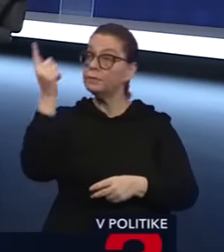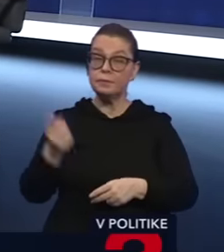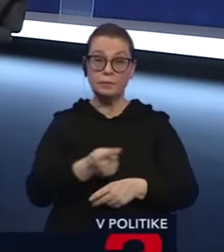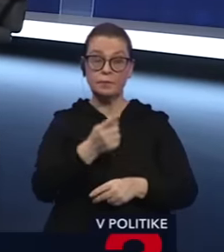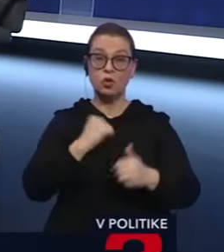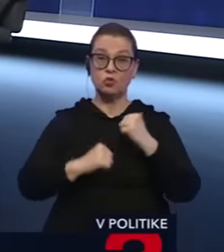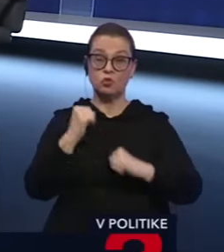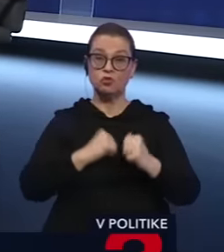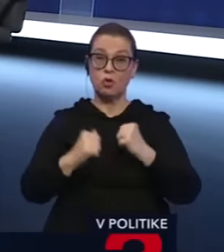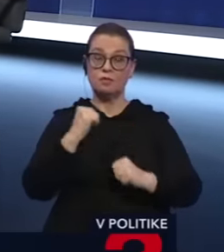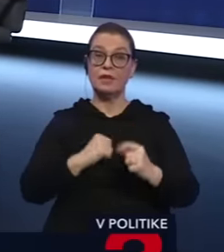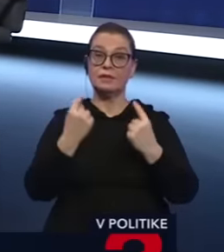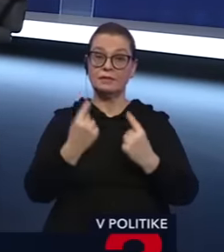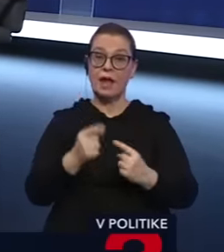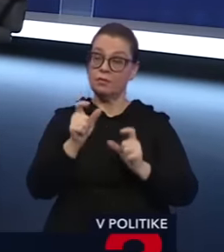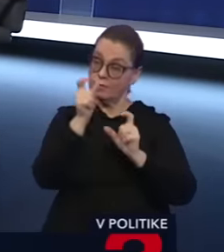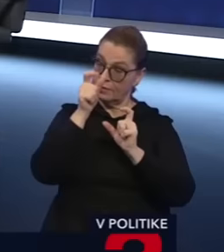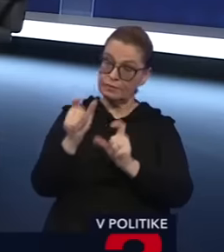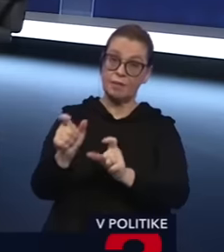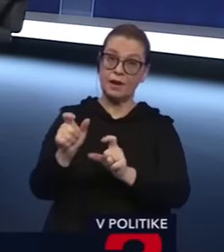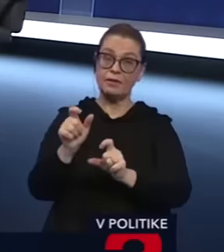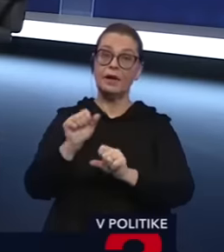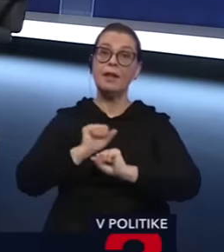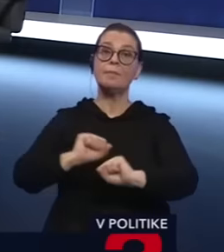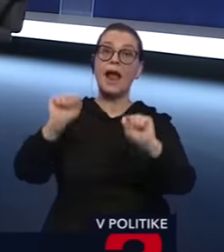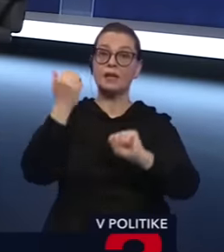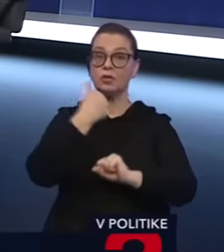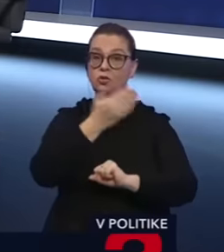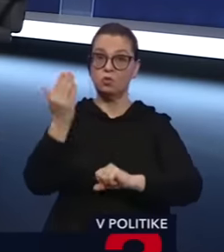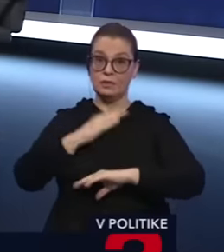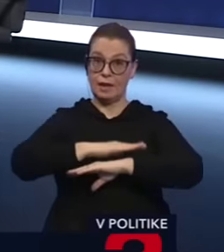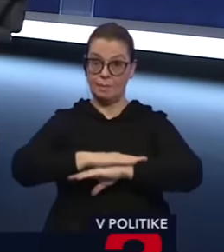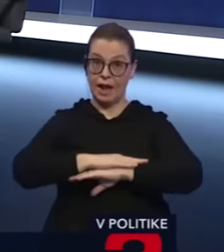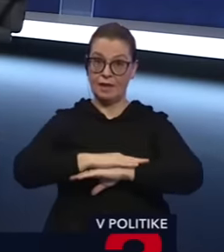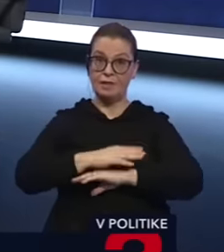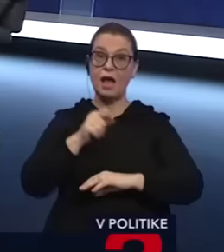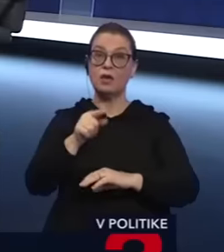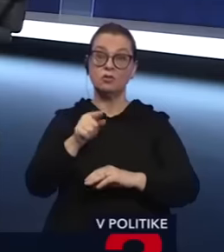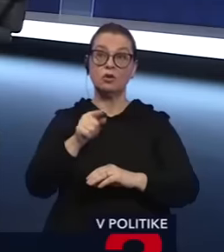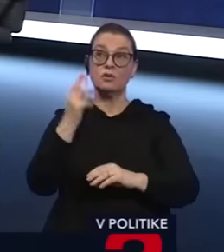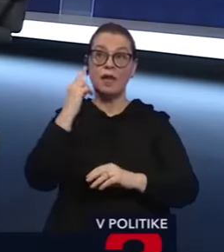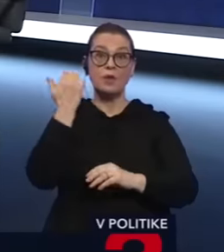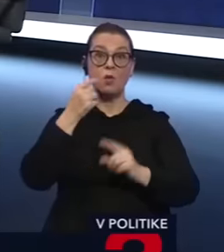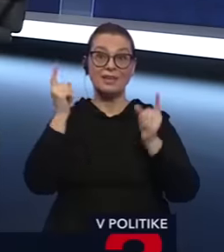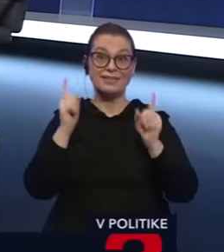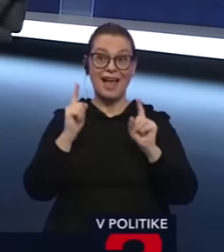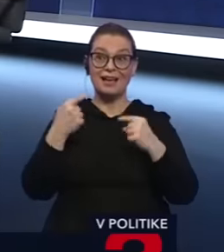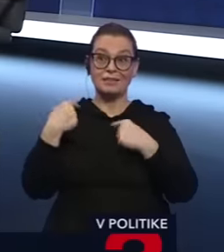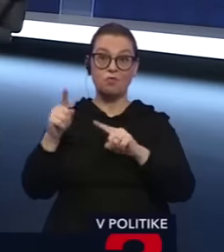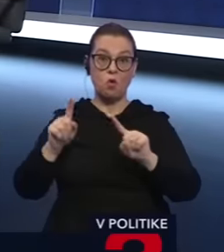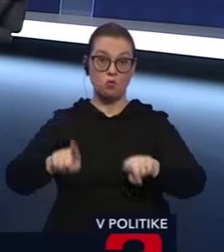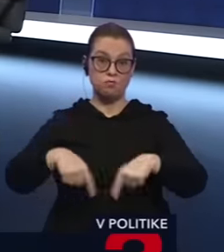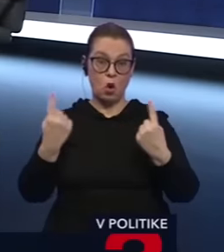zabranili ľuďom brániť svoje ľudské práva na uliciach, pretože núdzový stav je o tom, že nemôžete ísť protestovať. Vy ste v núdzovom stave